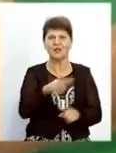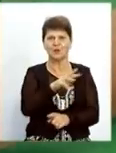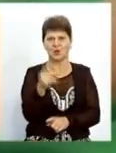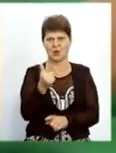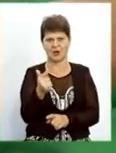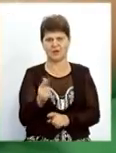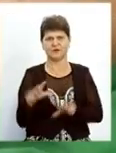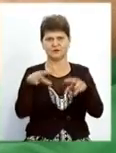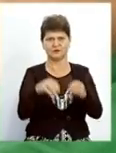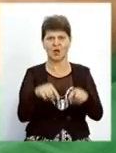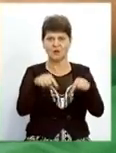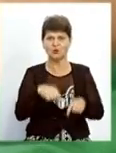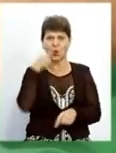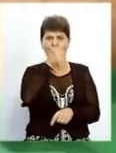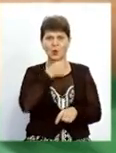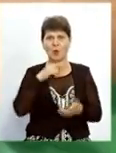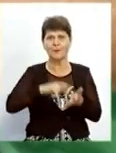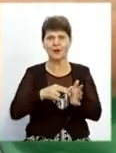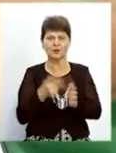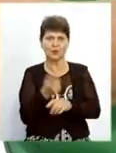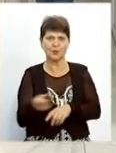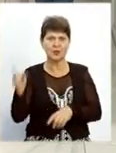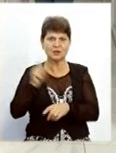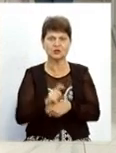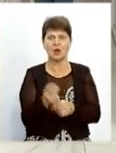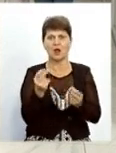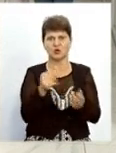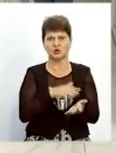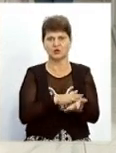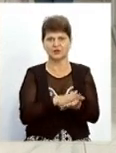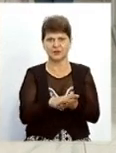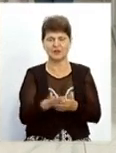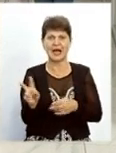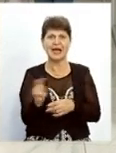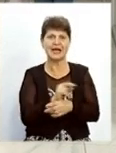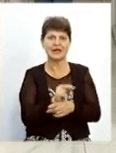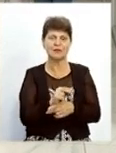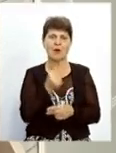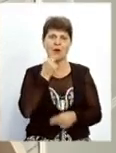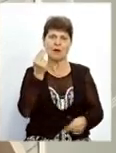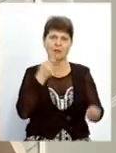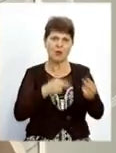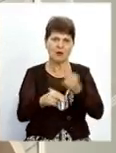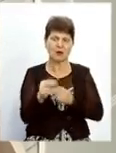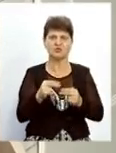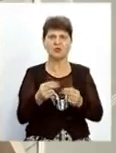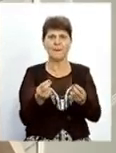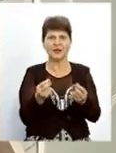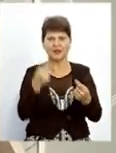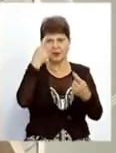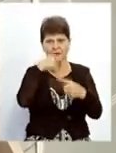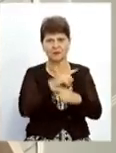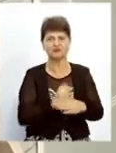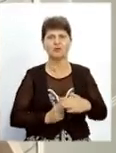В цьому році очікує ще більше надходження. Гроші витратять на ремонт та покращення матеріально-технічної бази. Валерій Кузнецов, Олександр